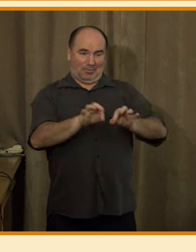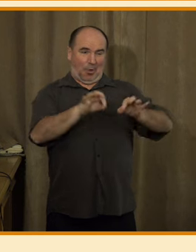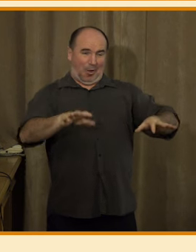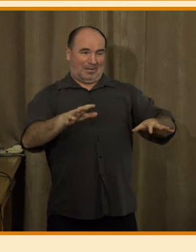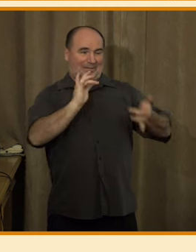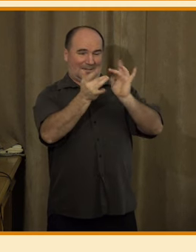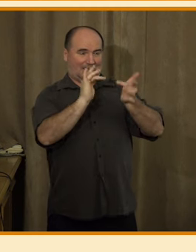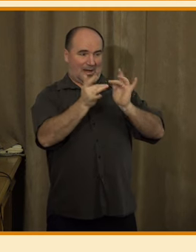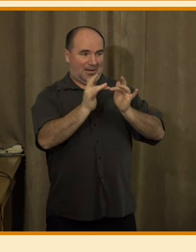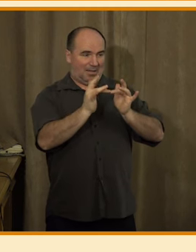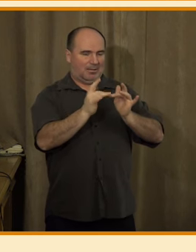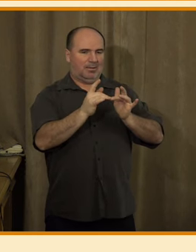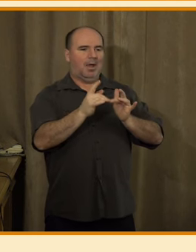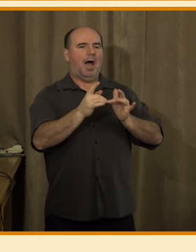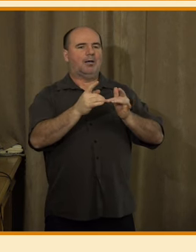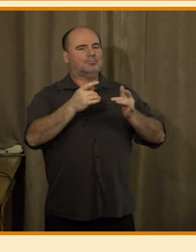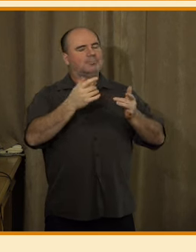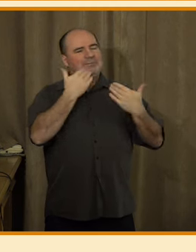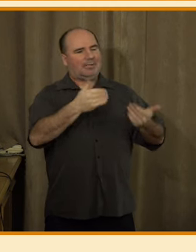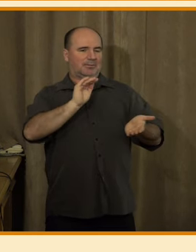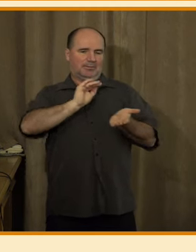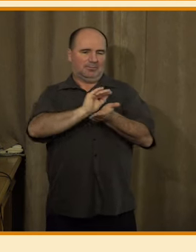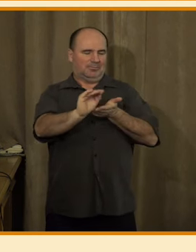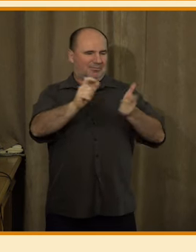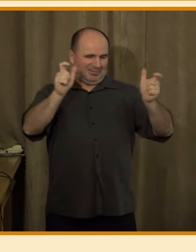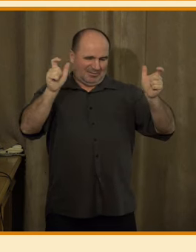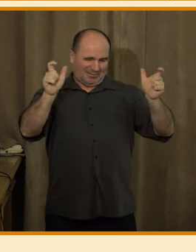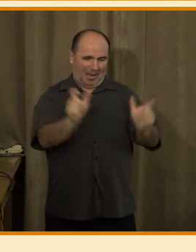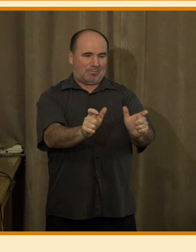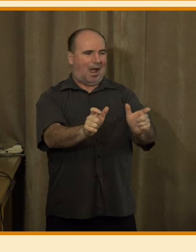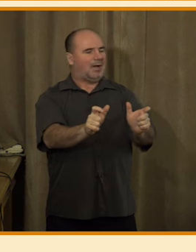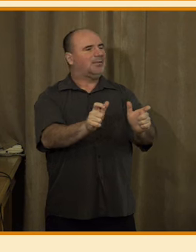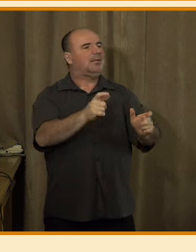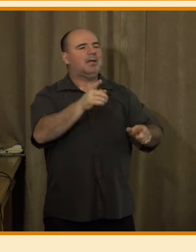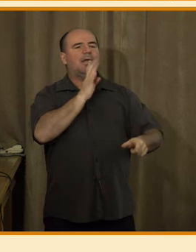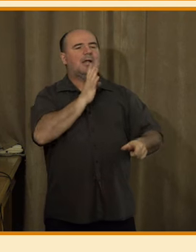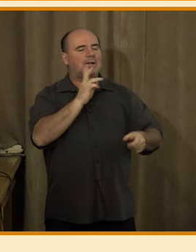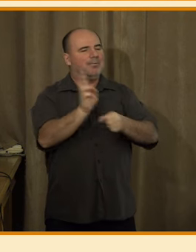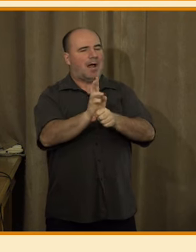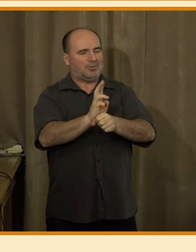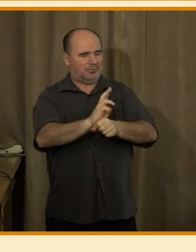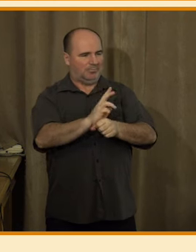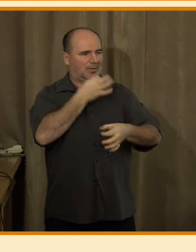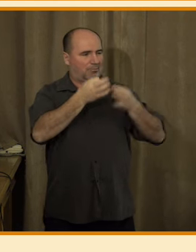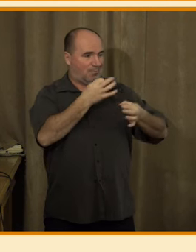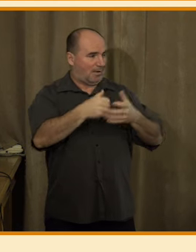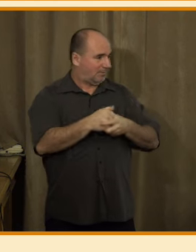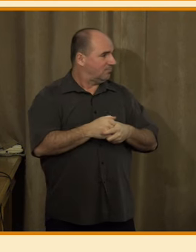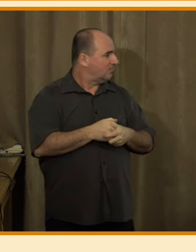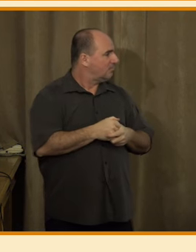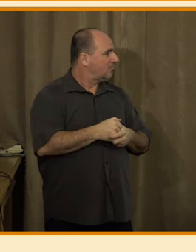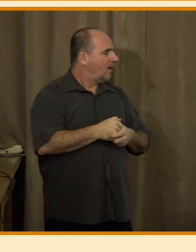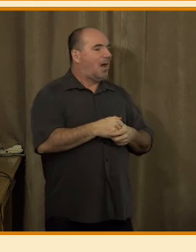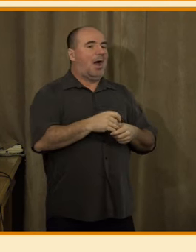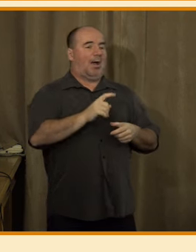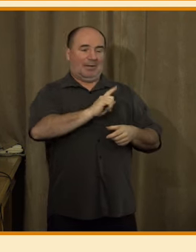zabránil lživým informacím, případně aby zabránil šíření extrémně násilného obsahu. Vidíte, že